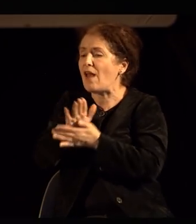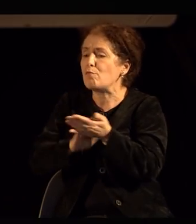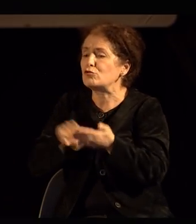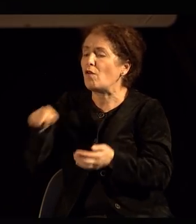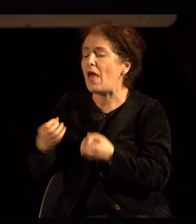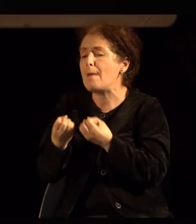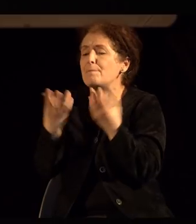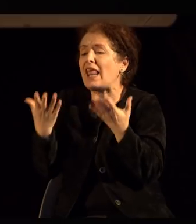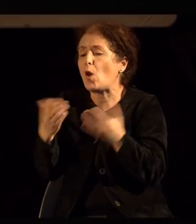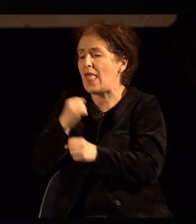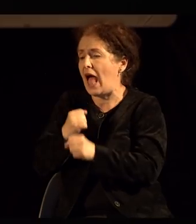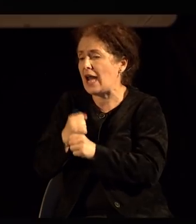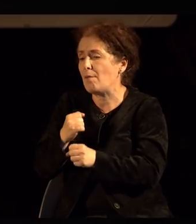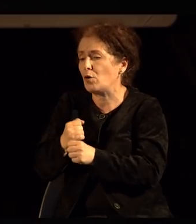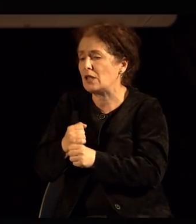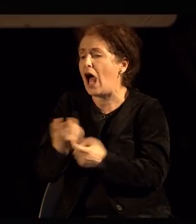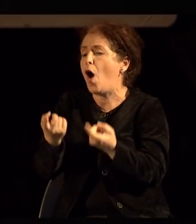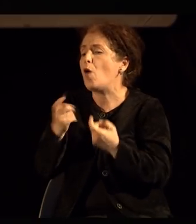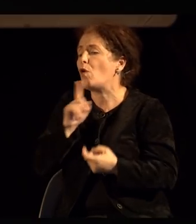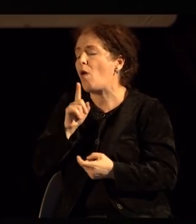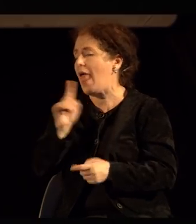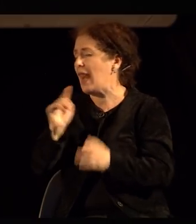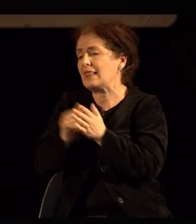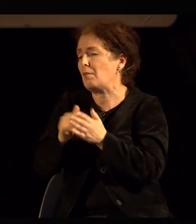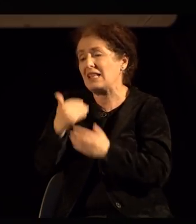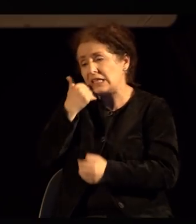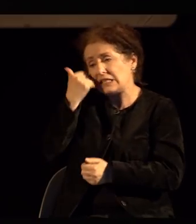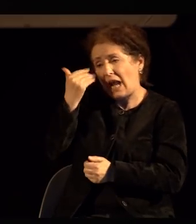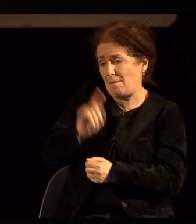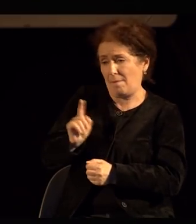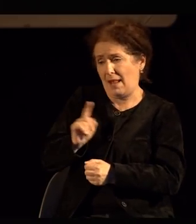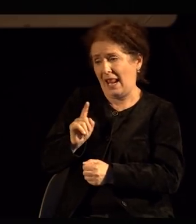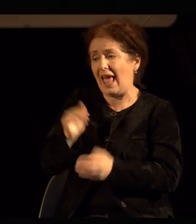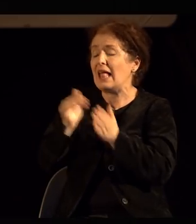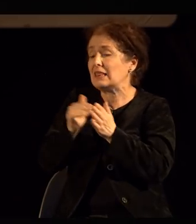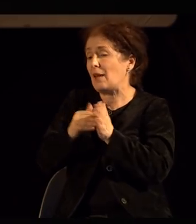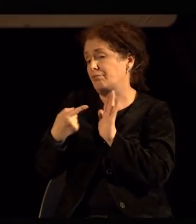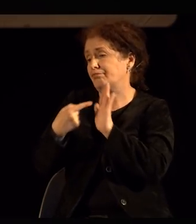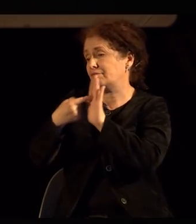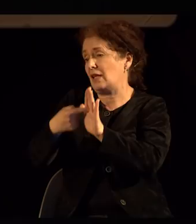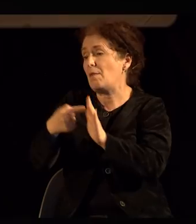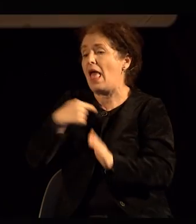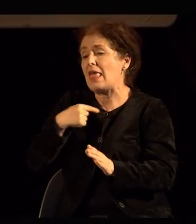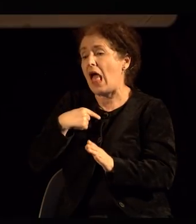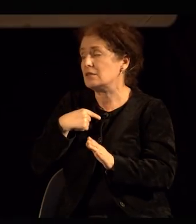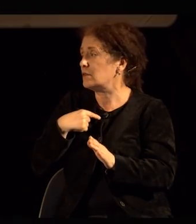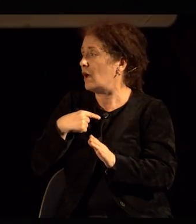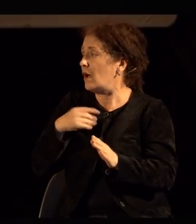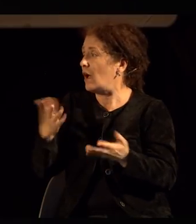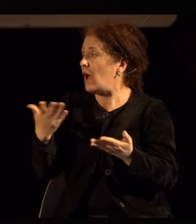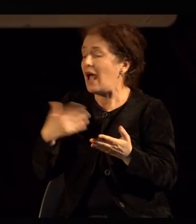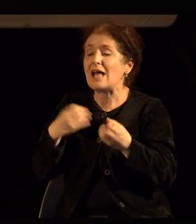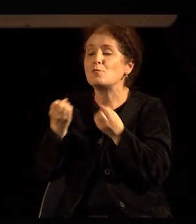тоа е природна работа, од која што не треба да се срамиме, туку треба да си ја изразиме. и јас ја вака на пролет сум,